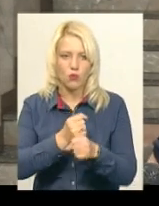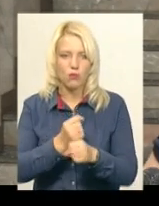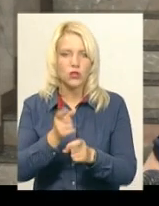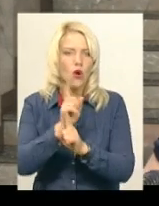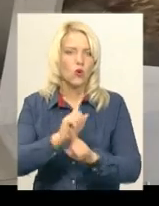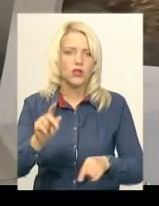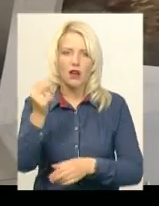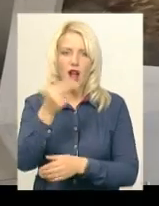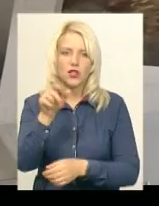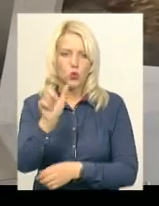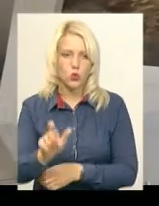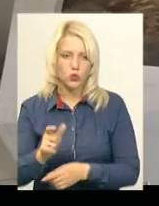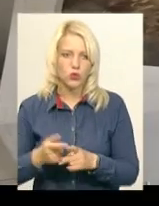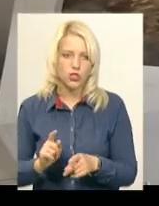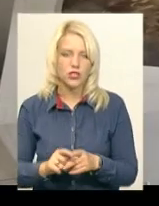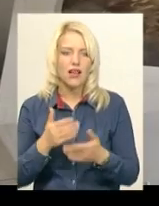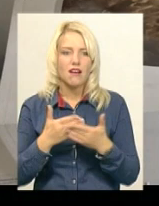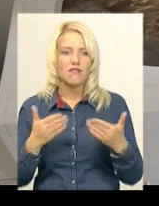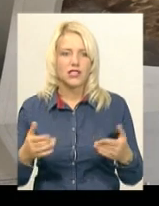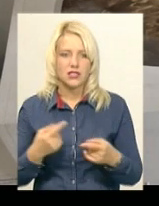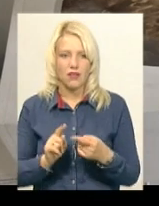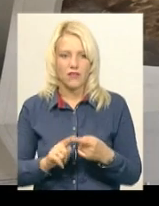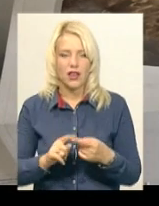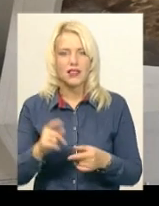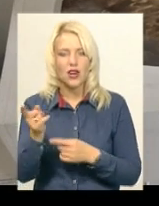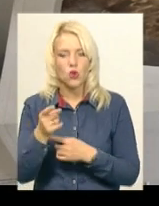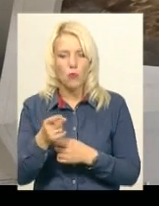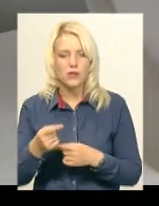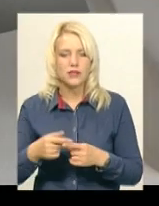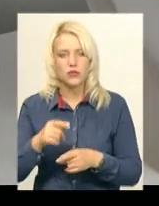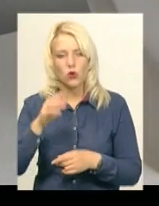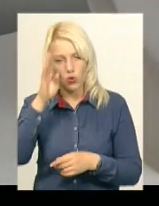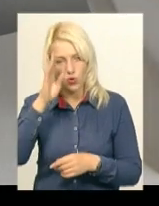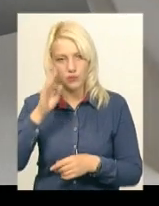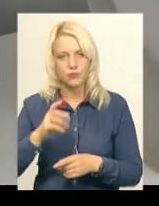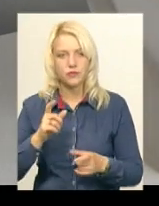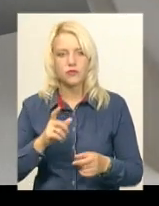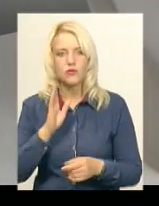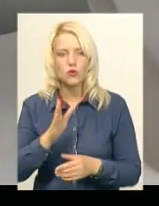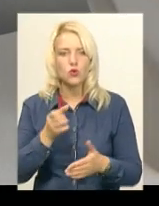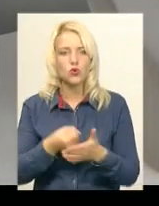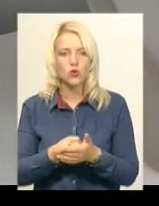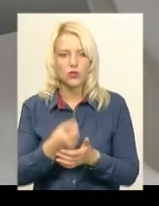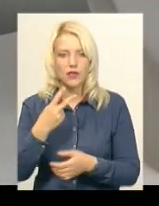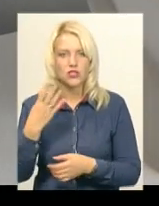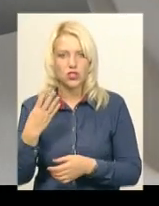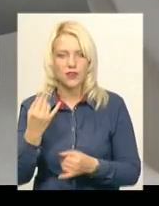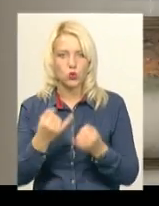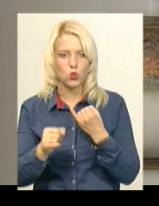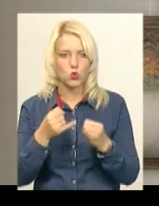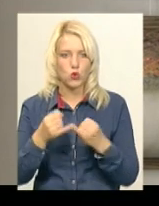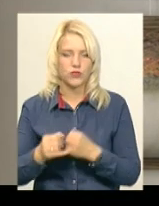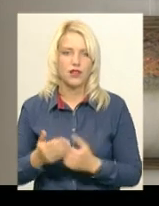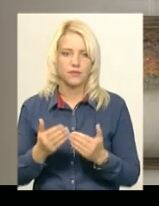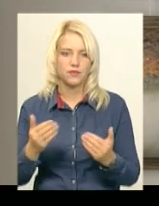унікальний художник. Виставка «Порцелянового експресія» тернопільського кераміста експонуватиметься в обласному художньому музеї до 24 жовтня. Світлана